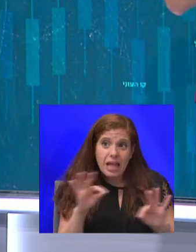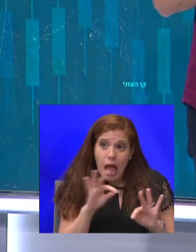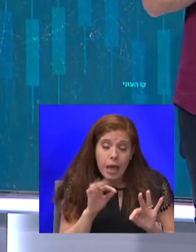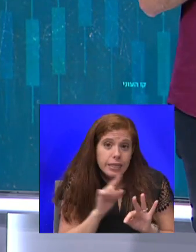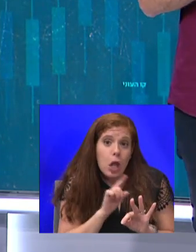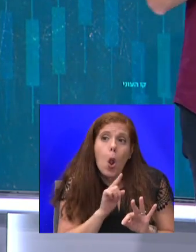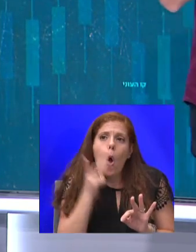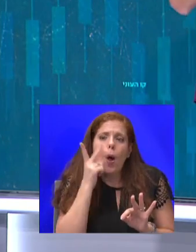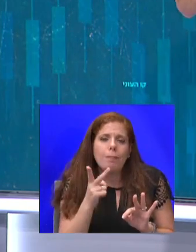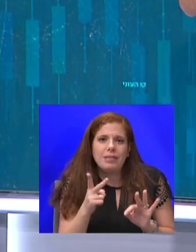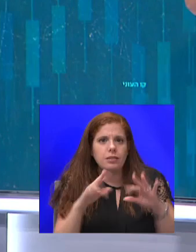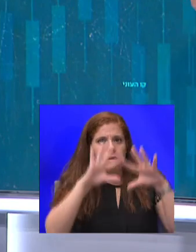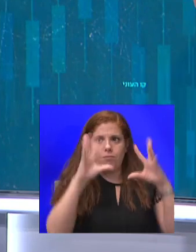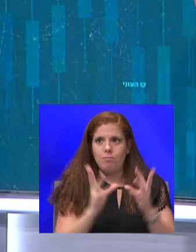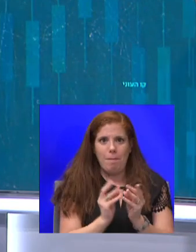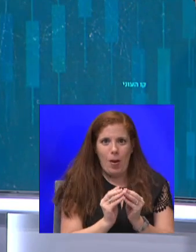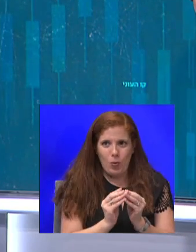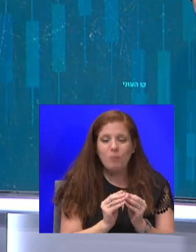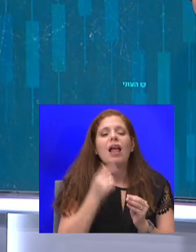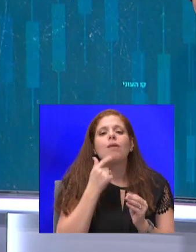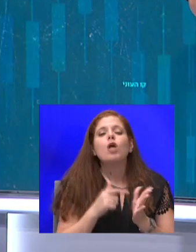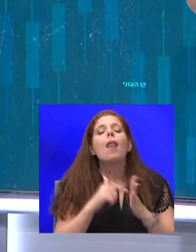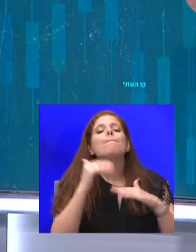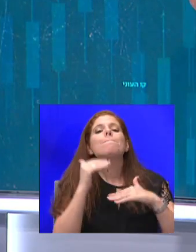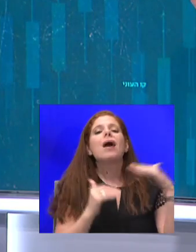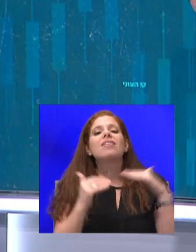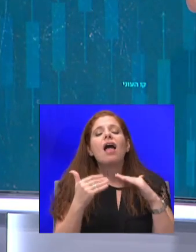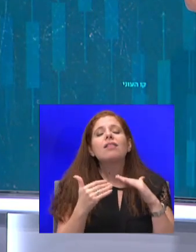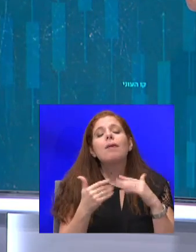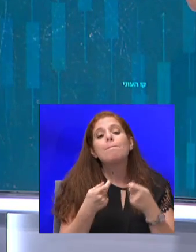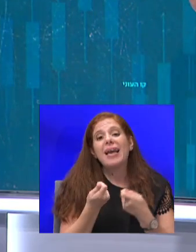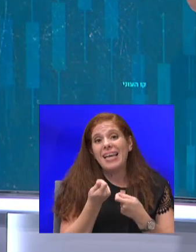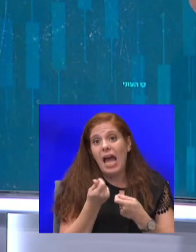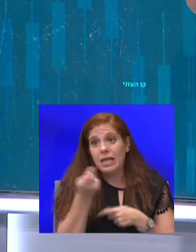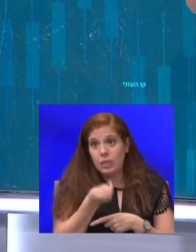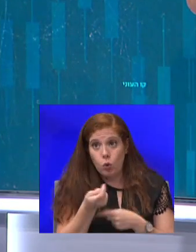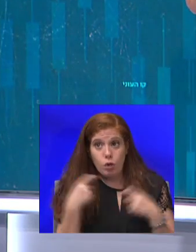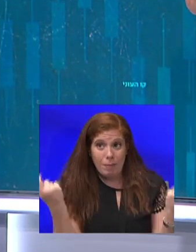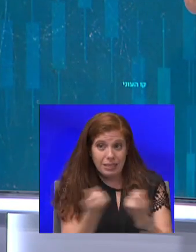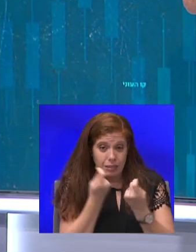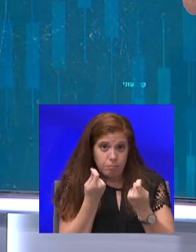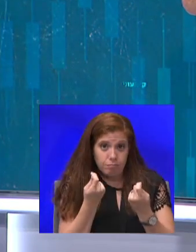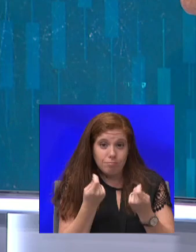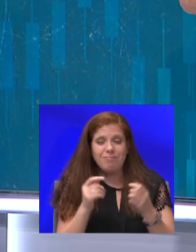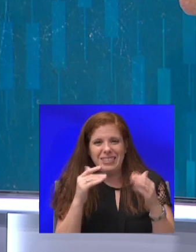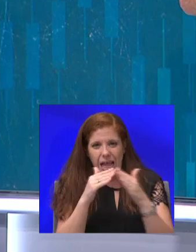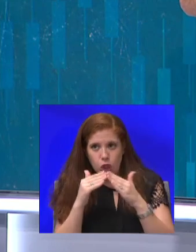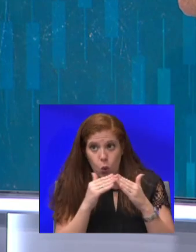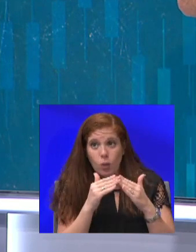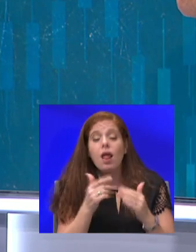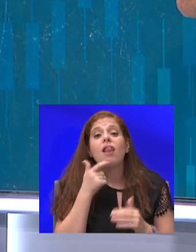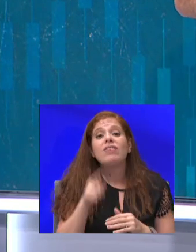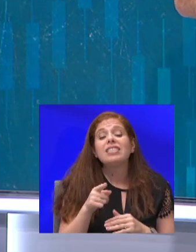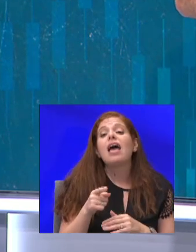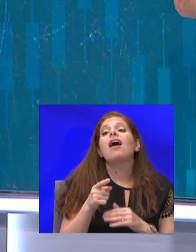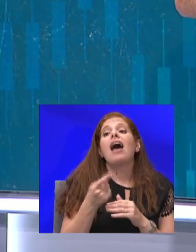למשל את מדד מחירי הסחירות שפרסם השבוע משרד השיקון. לפי הנתונים האלה, מדד מחירי סחר הדירה עלה בארבע